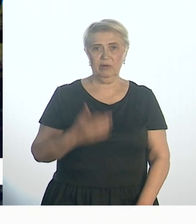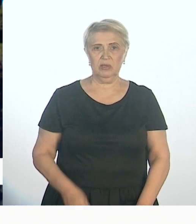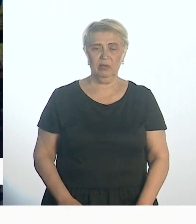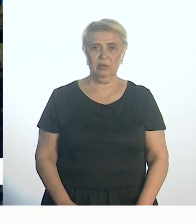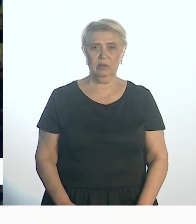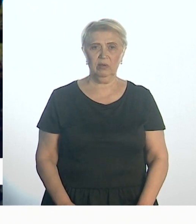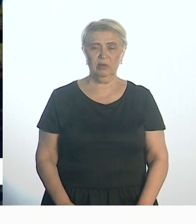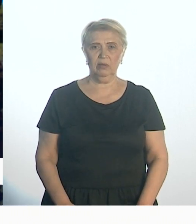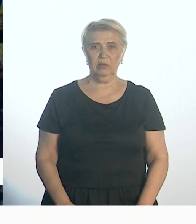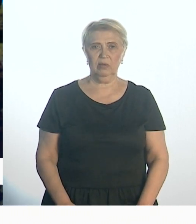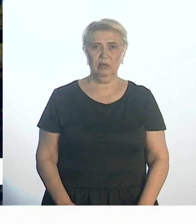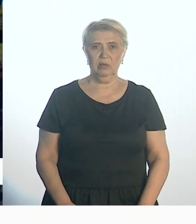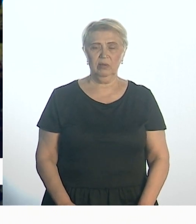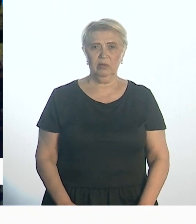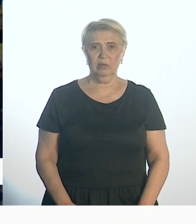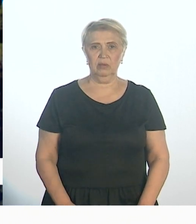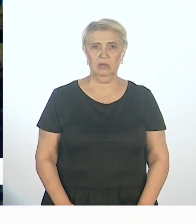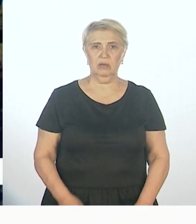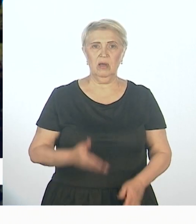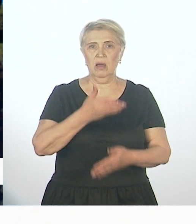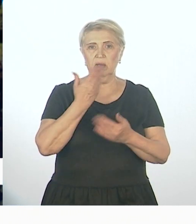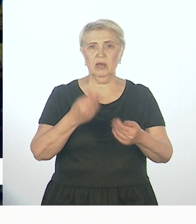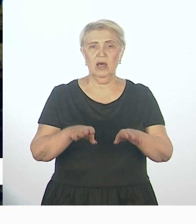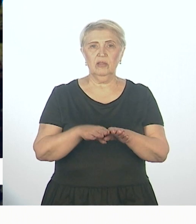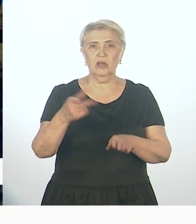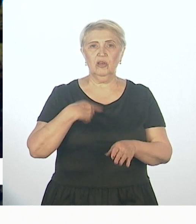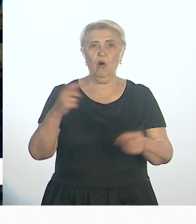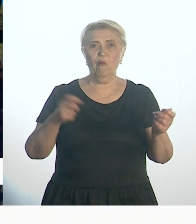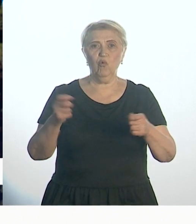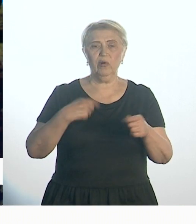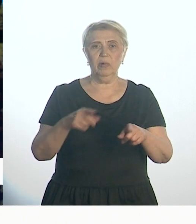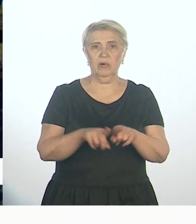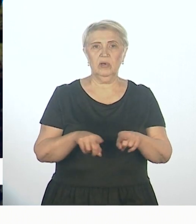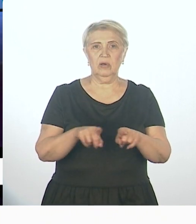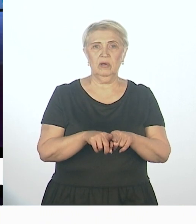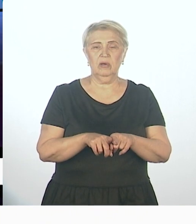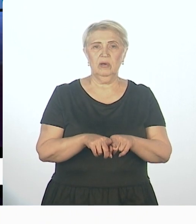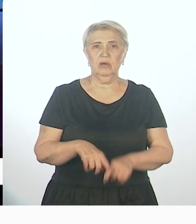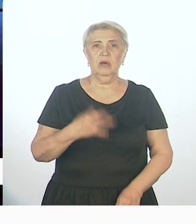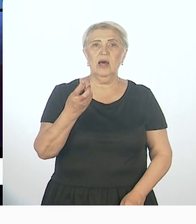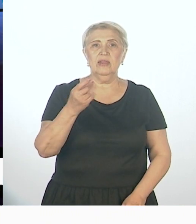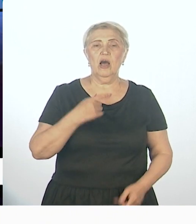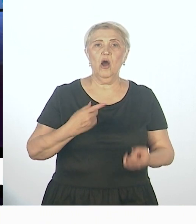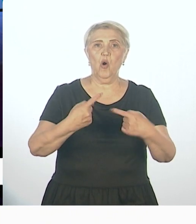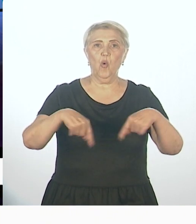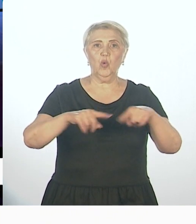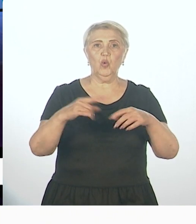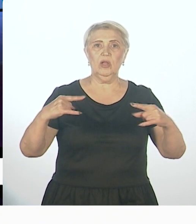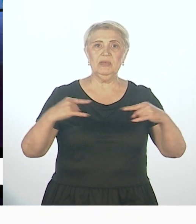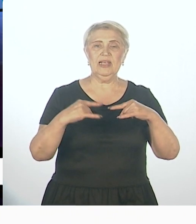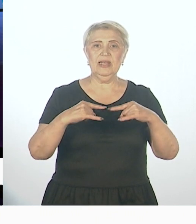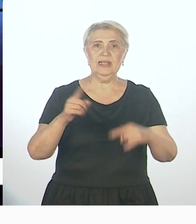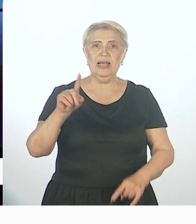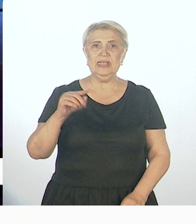там нет таких подобных каких-то форумов? Вы знаете, на круглом столе эксперты как раз западной